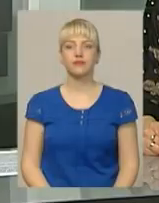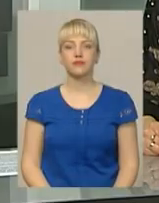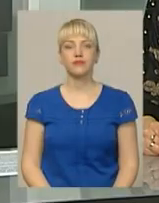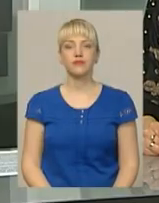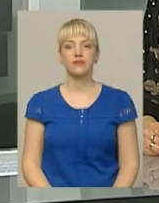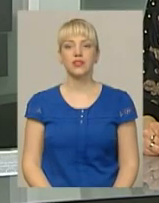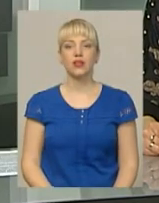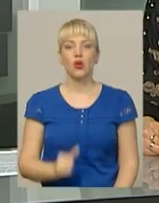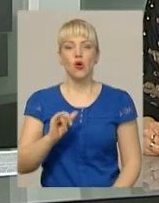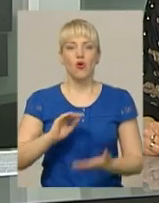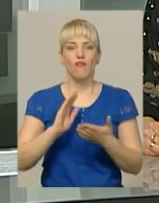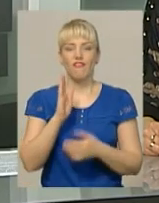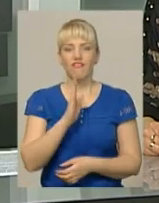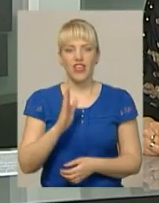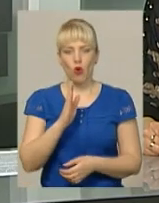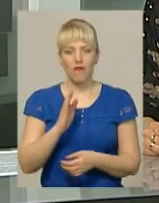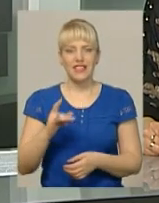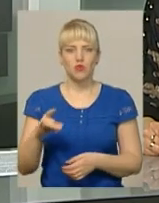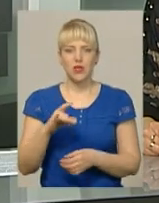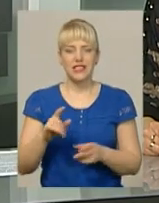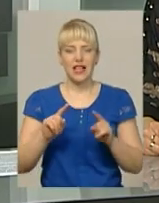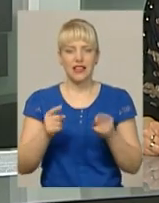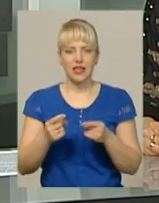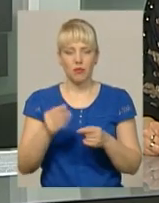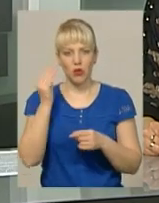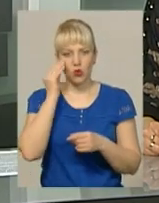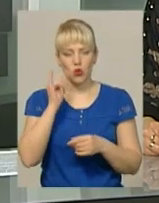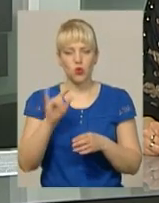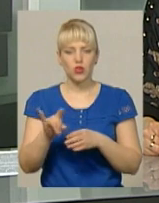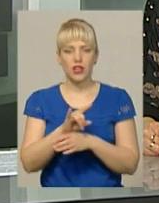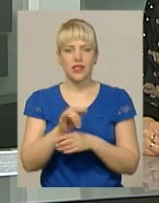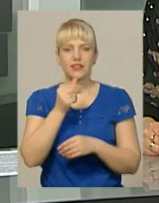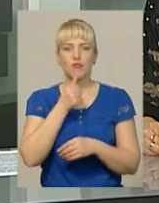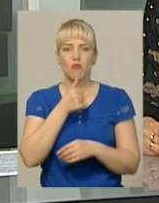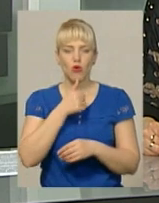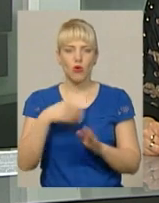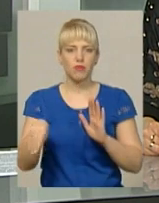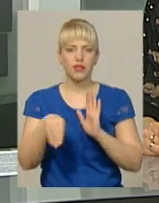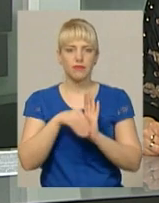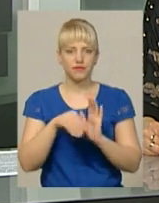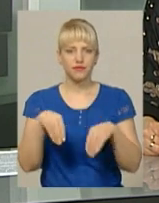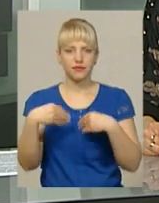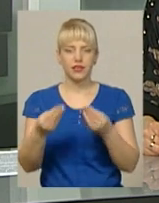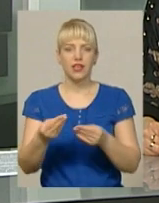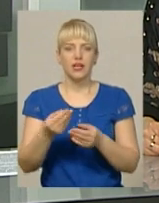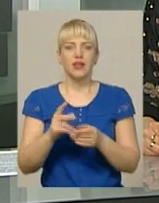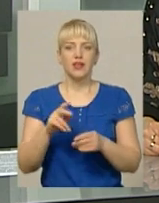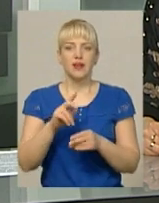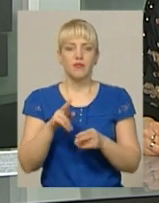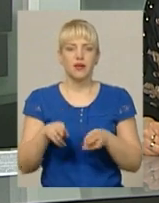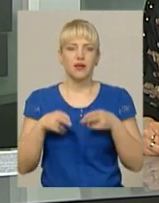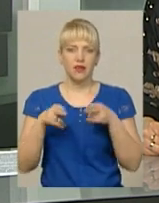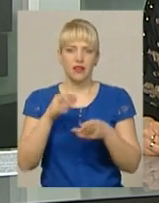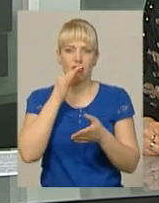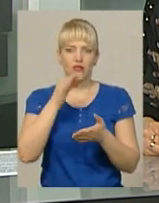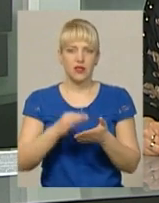У Віньковецькому районі затримали підозрюваного у шахрайстві на спробі відкупитися від кримінальної відповідальності. Про це повідомив